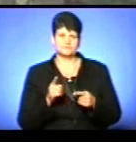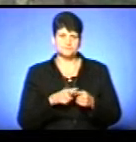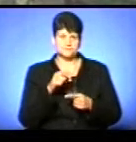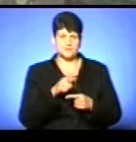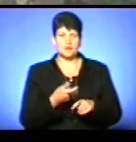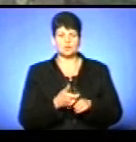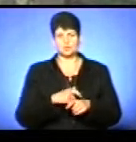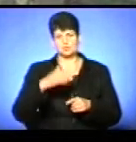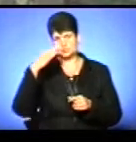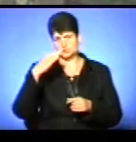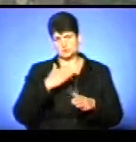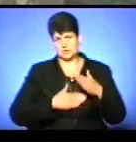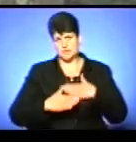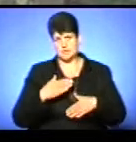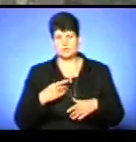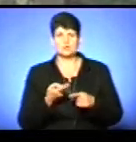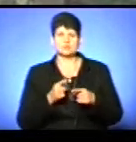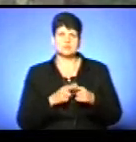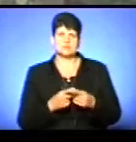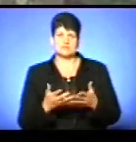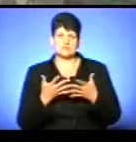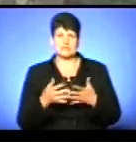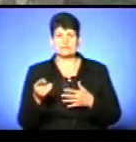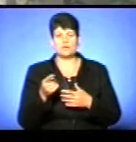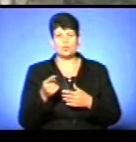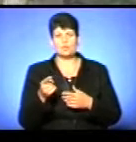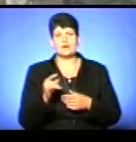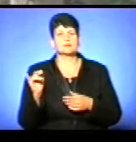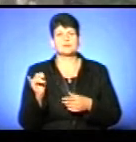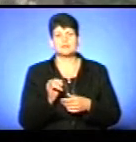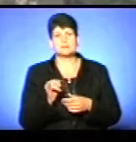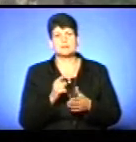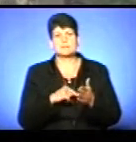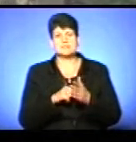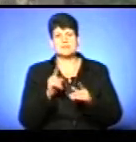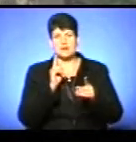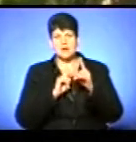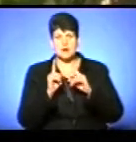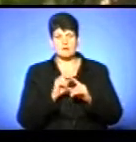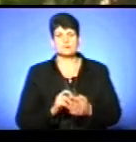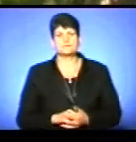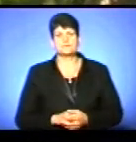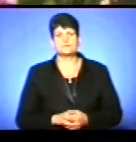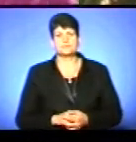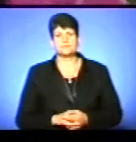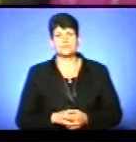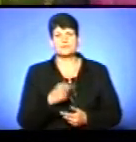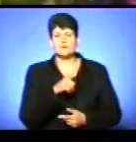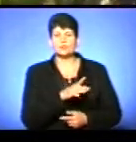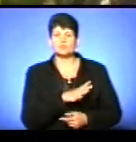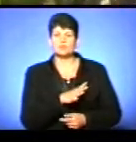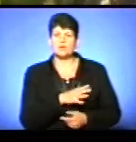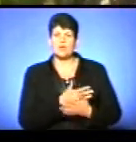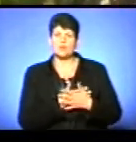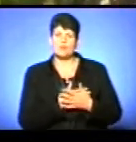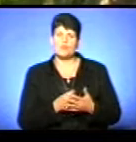раді, що це визнали також тернополяни, міська рада, і Тернопіль. Від нього йшла така любов до